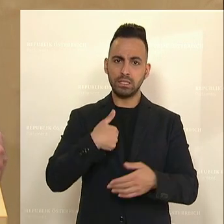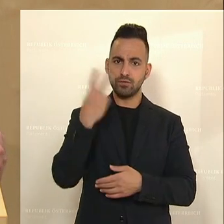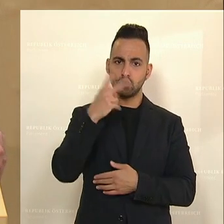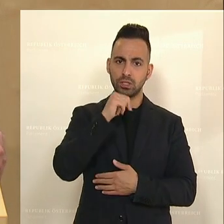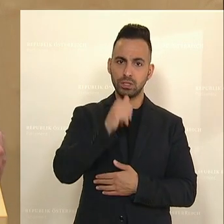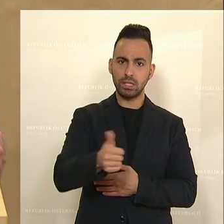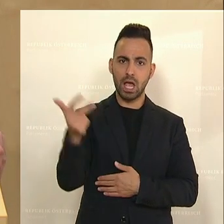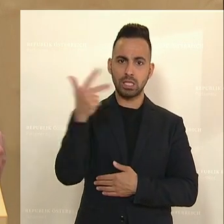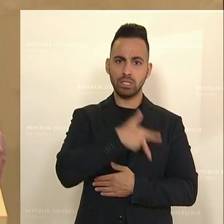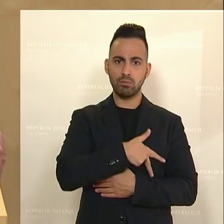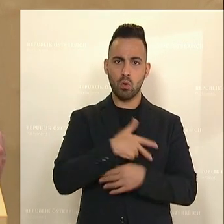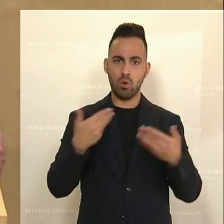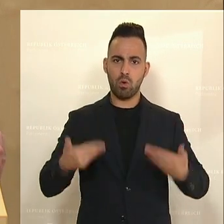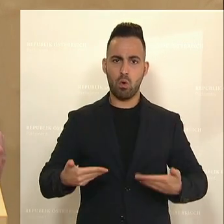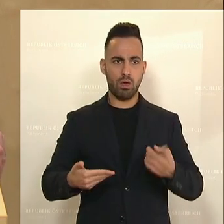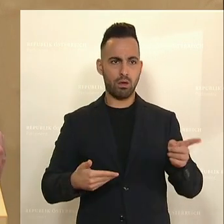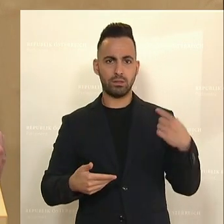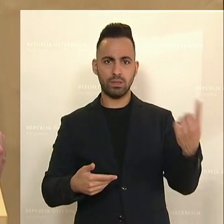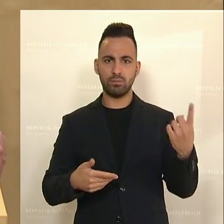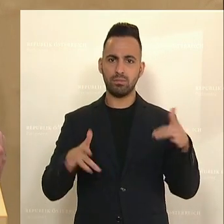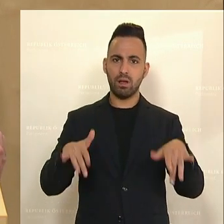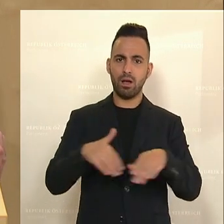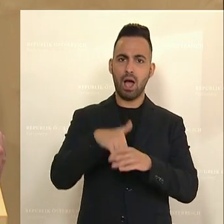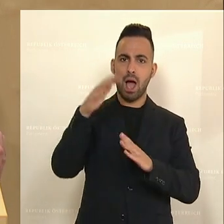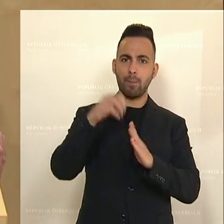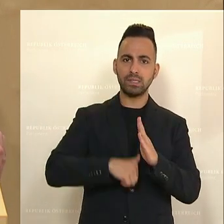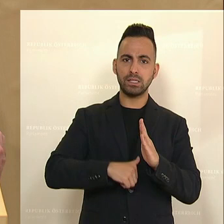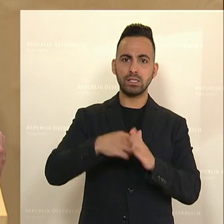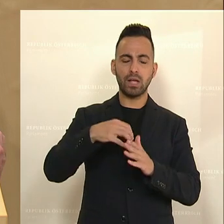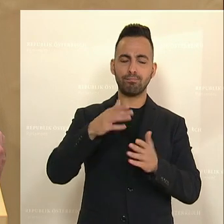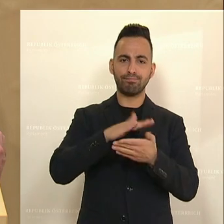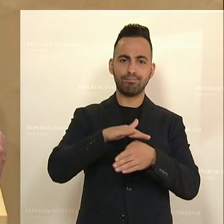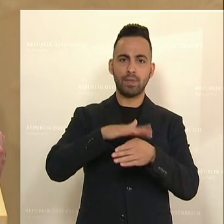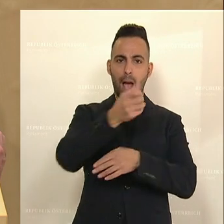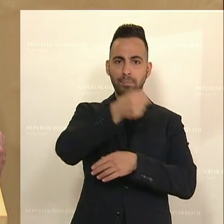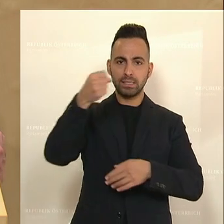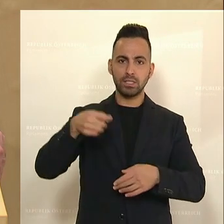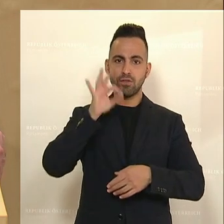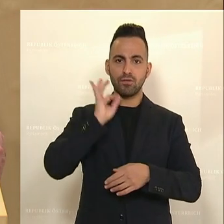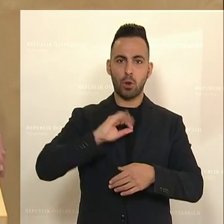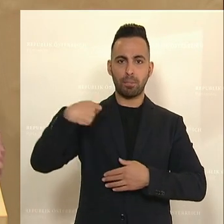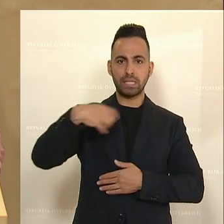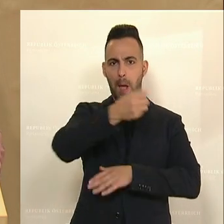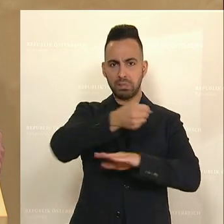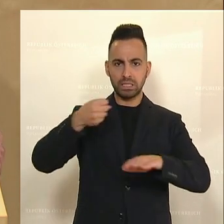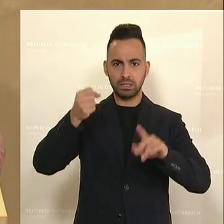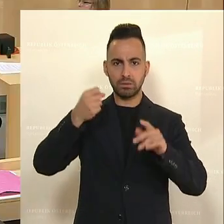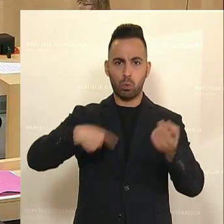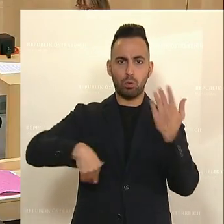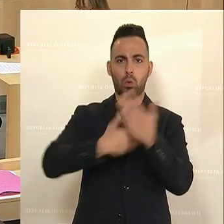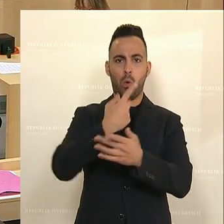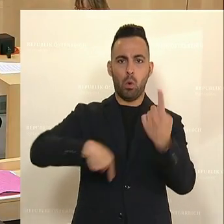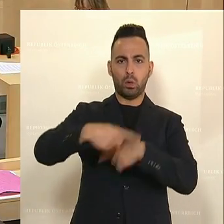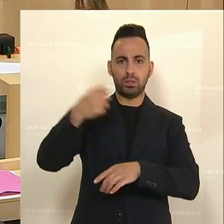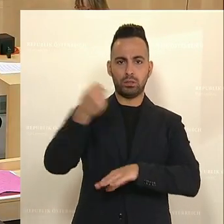dass die SPÖ heuer einmal das Absetzen der Frau Präsidentin gefordert hat. Wir stehen zum Rechnungshof. Der